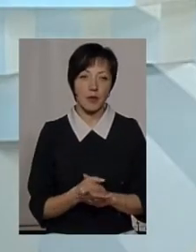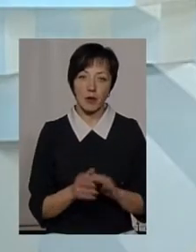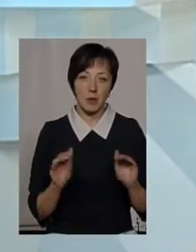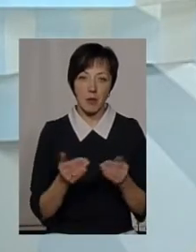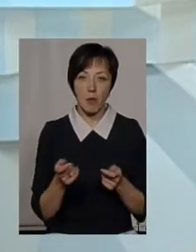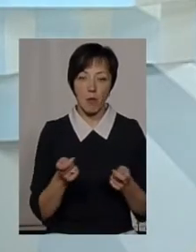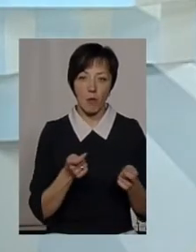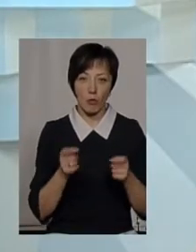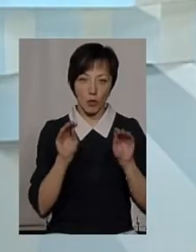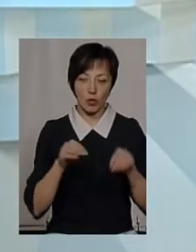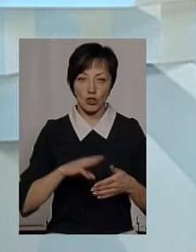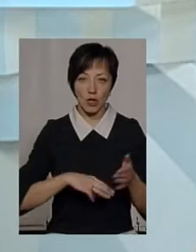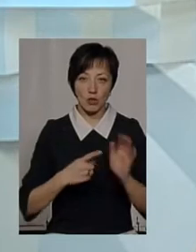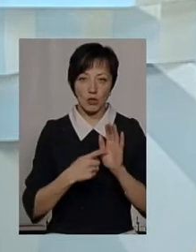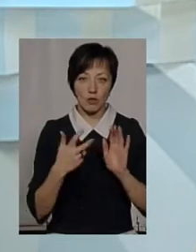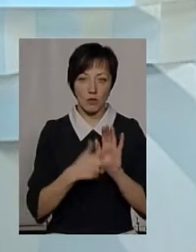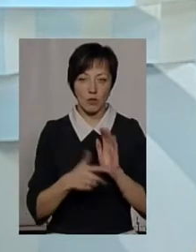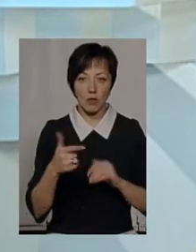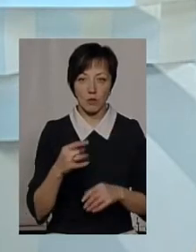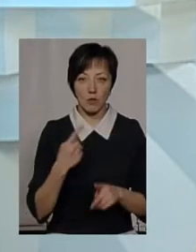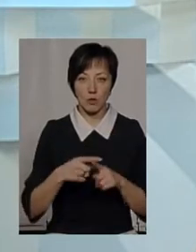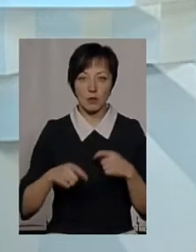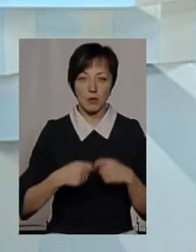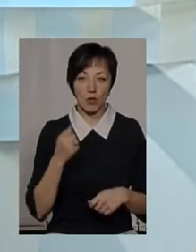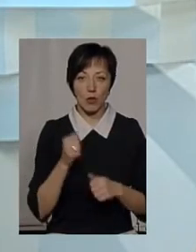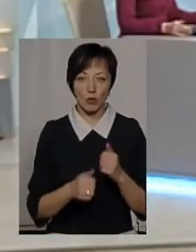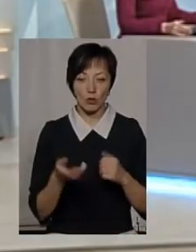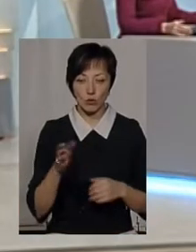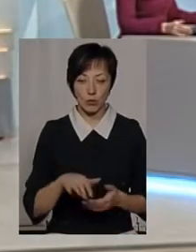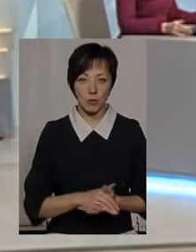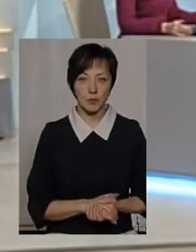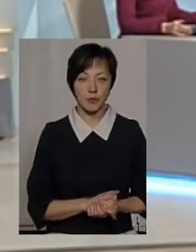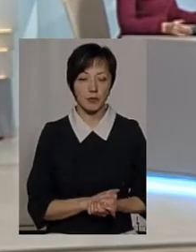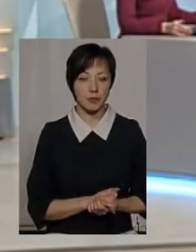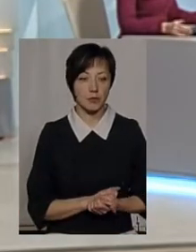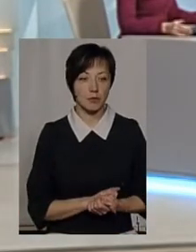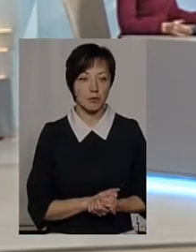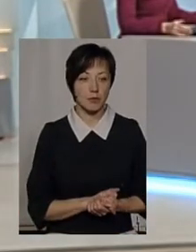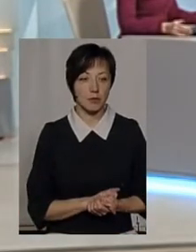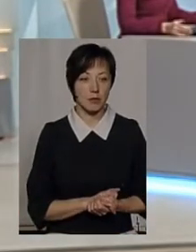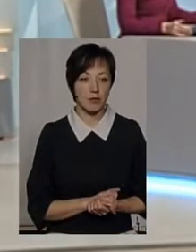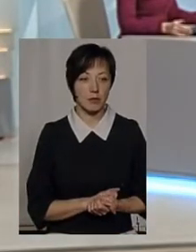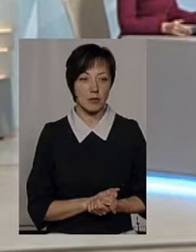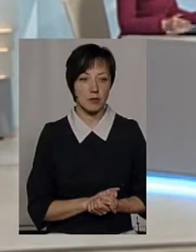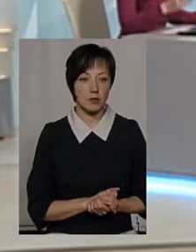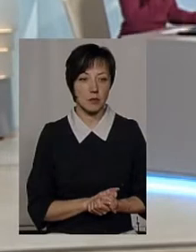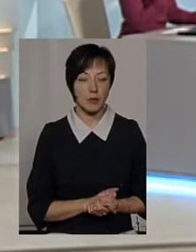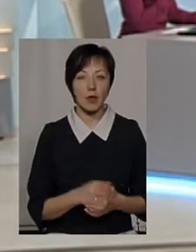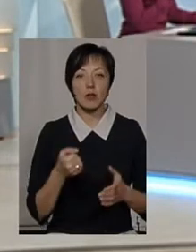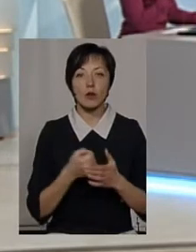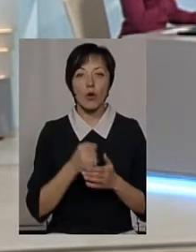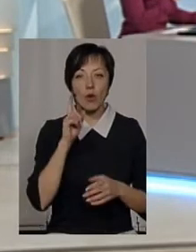і штраф до 680 грн плюс збитки за кожну особину. Нараховання окремо. І